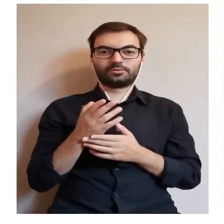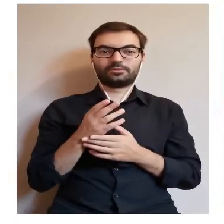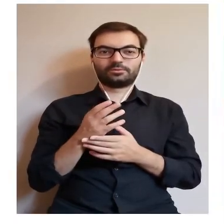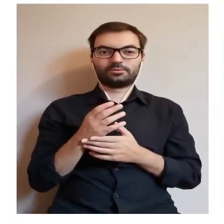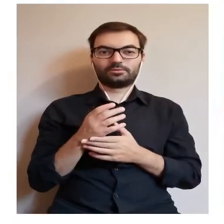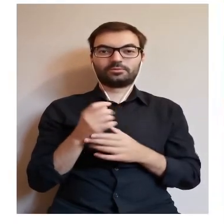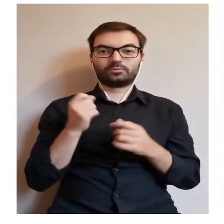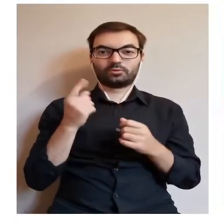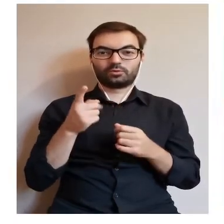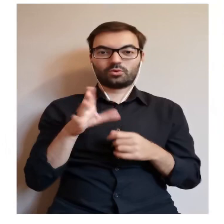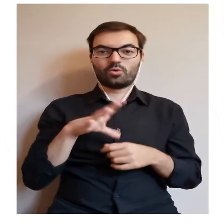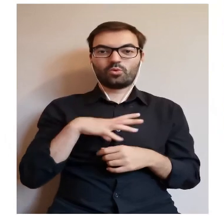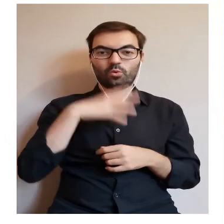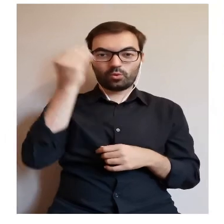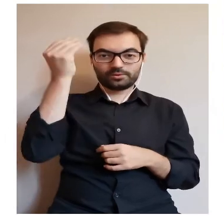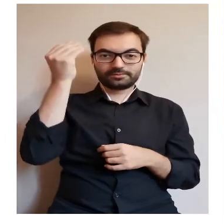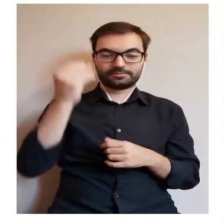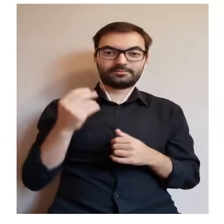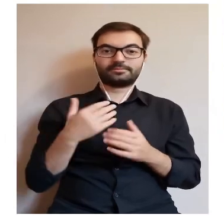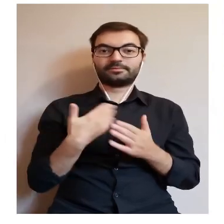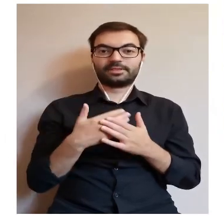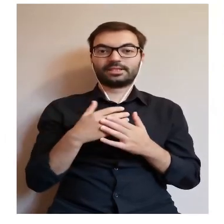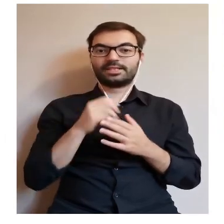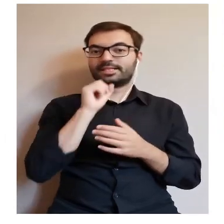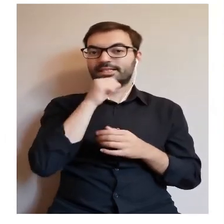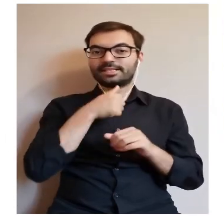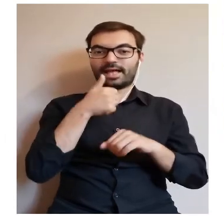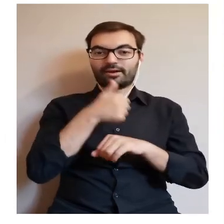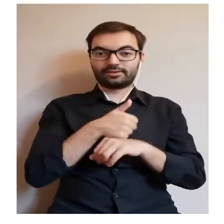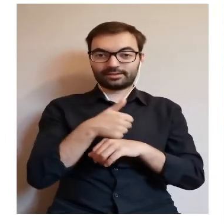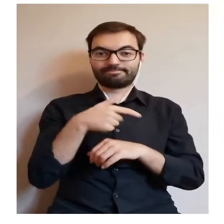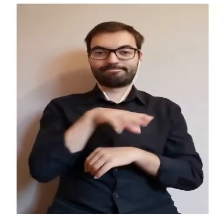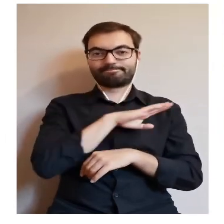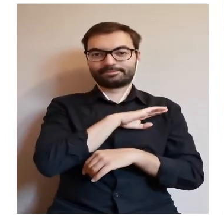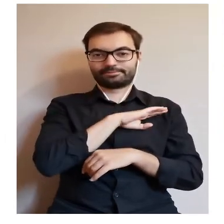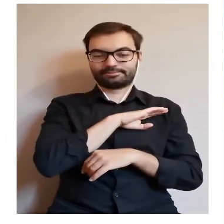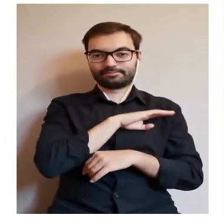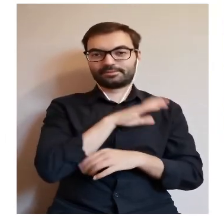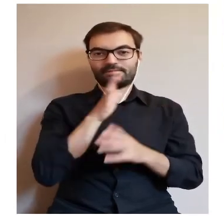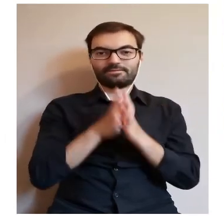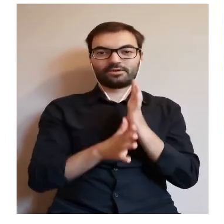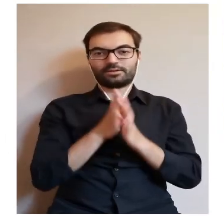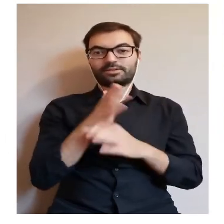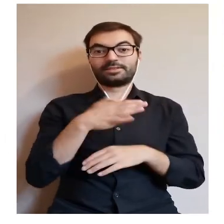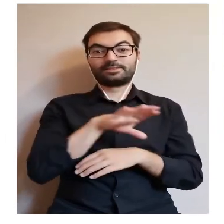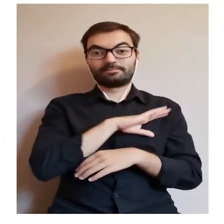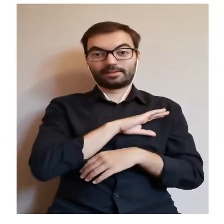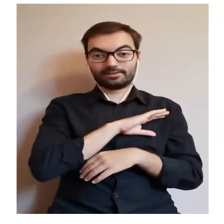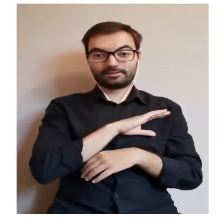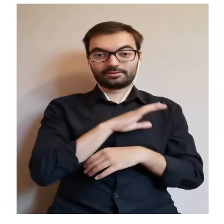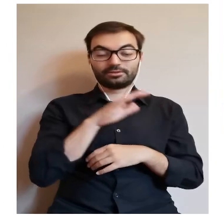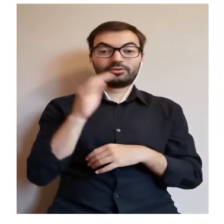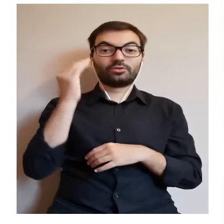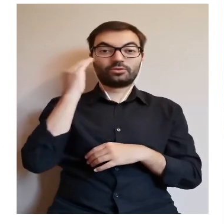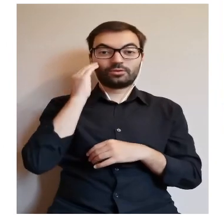pojawił się upiór. Bo starosta niestety na wojnie zginął. Zginął i dowiedział